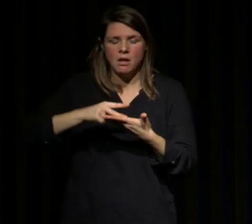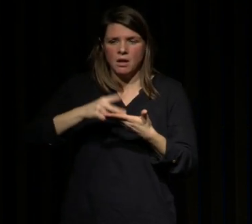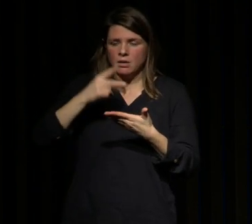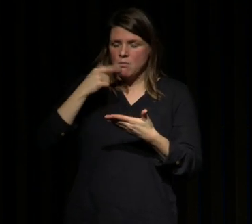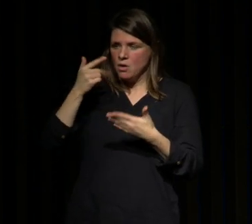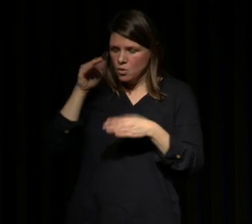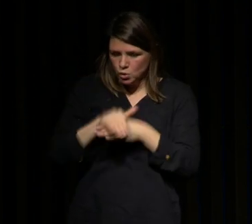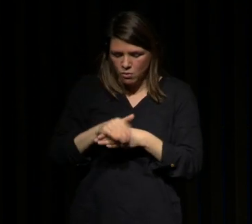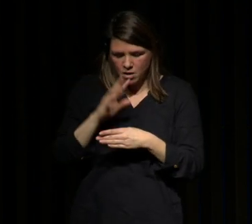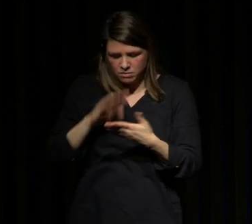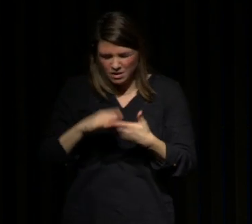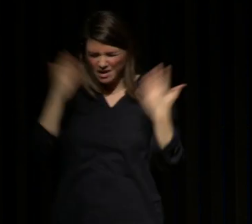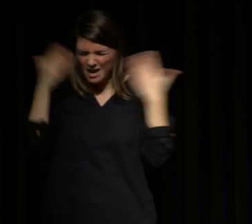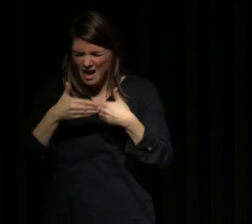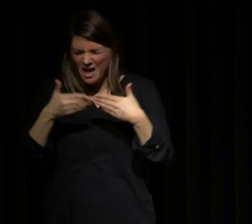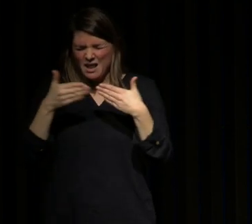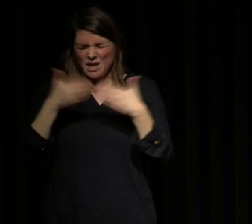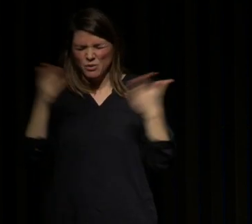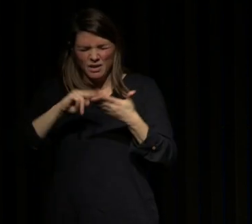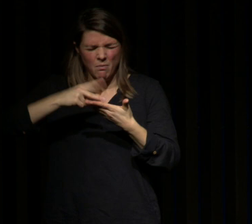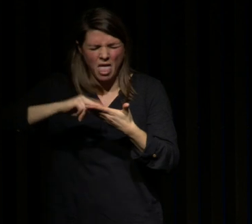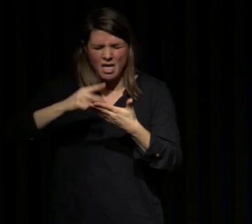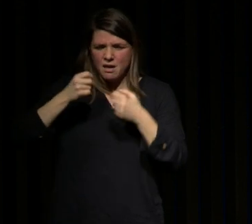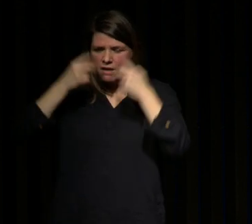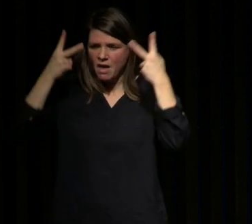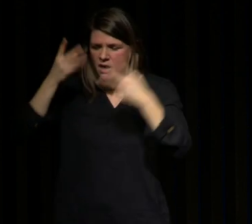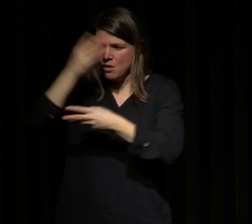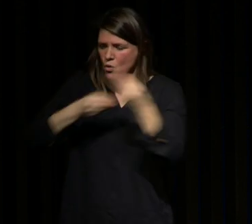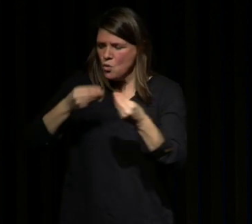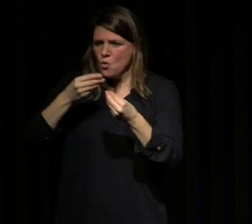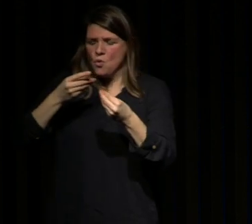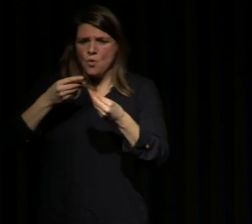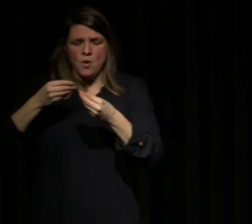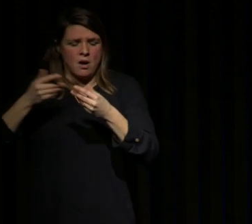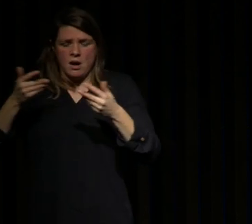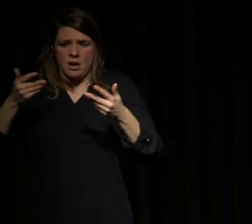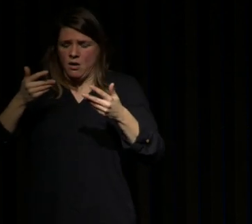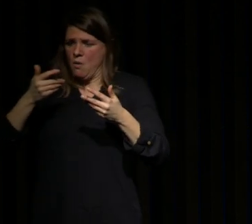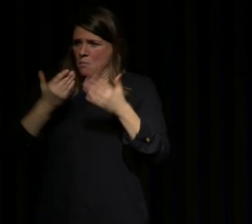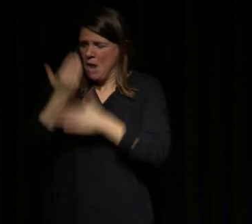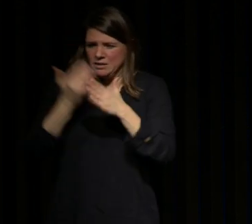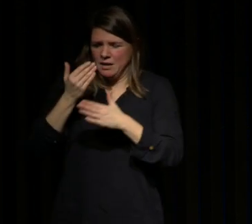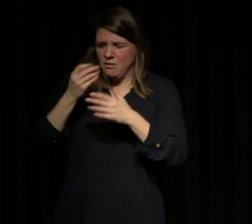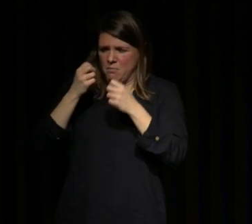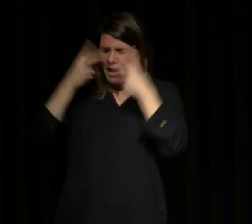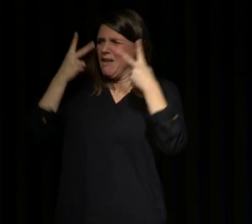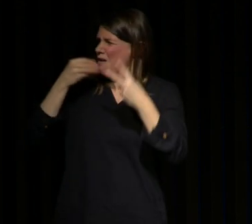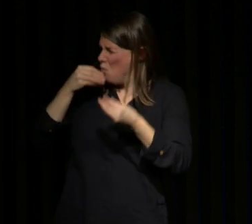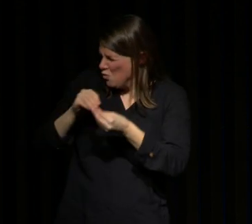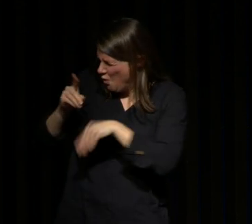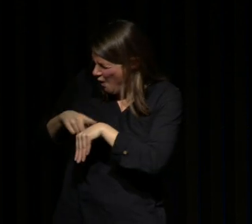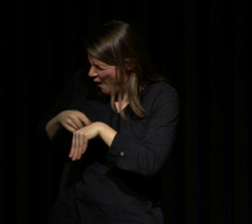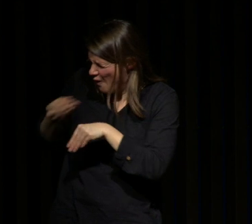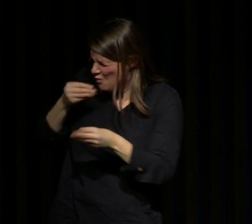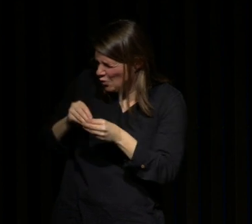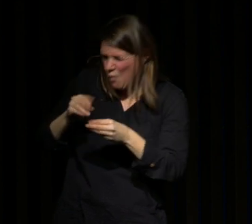réveille la nuit ou je me réveille trop tôt sans pouvoir me rendormir et ces symptômes affectent mon fonctionnement diurne au moins trois